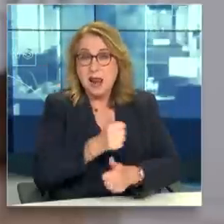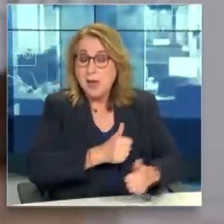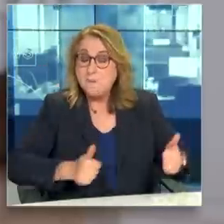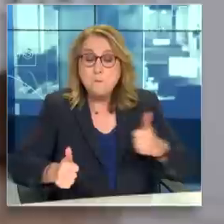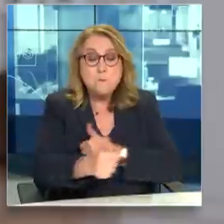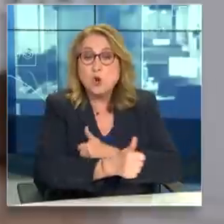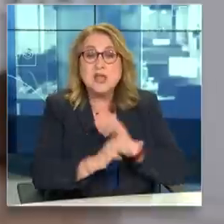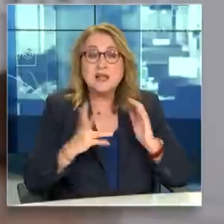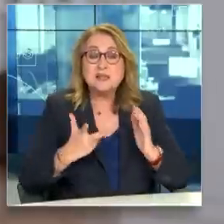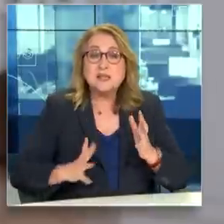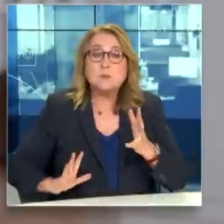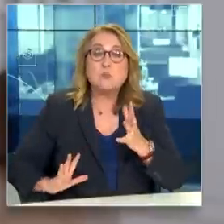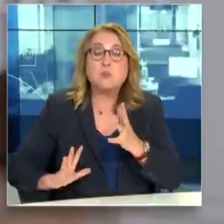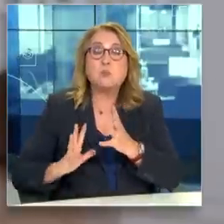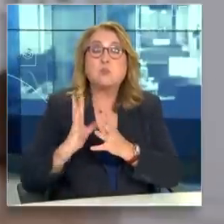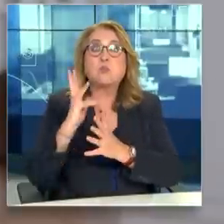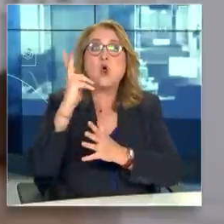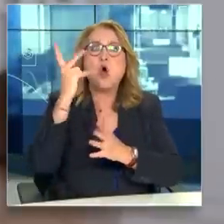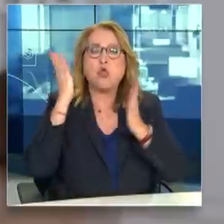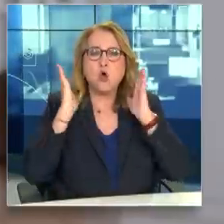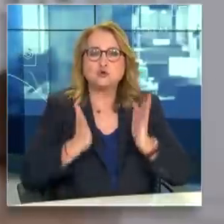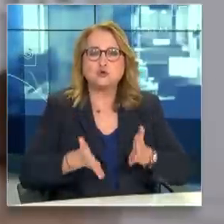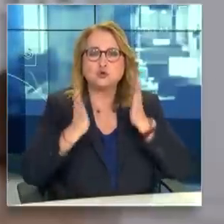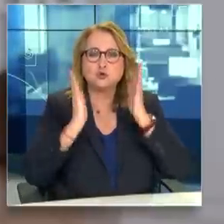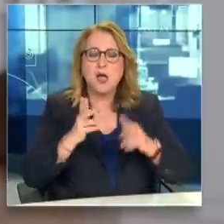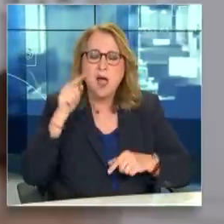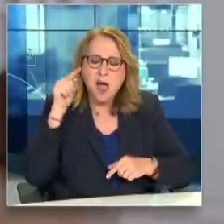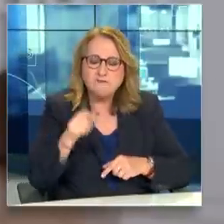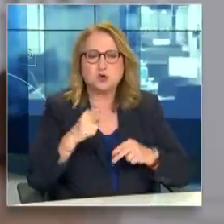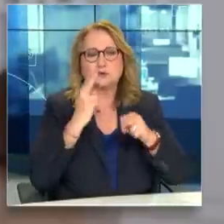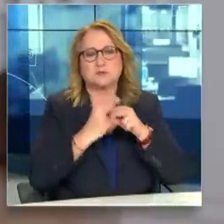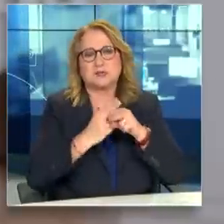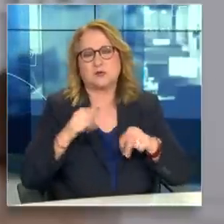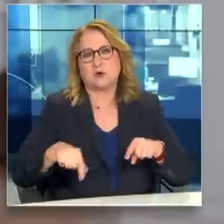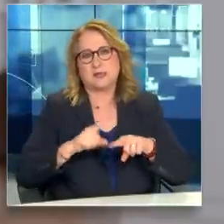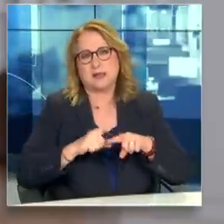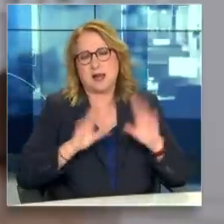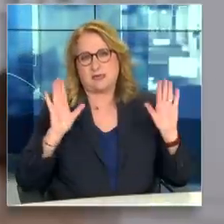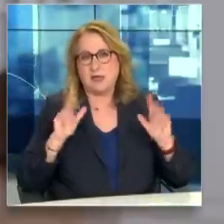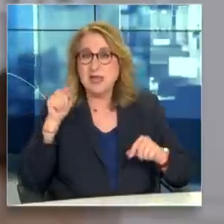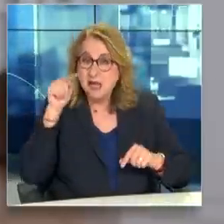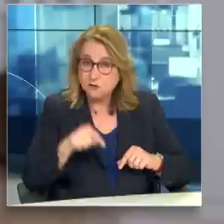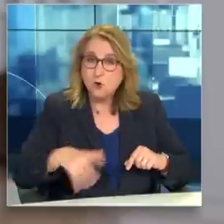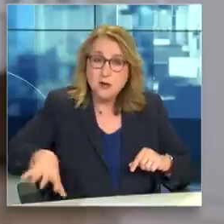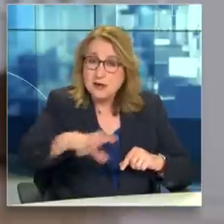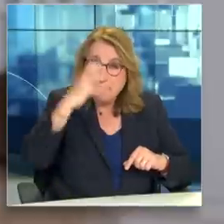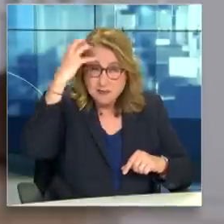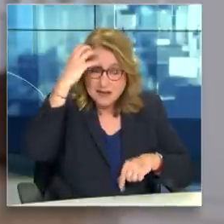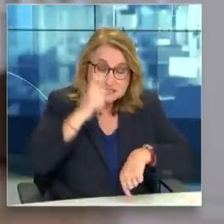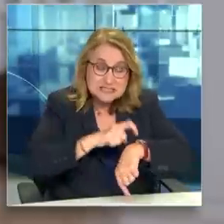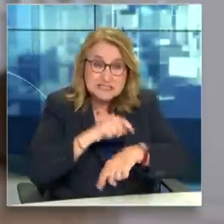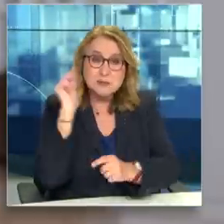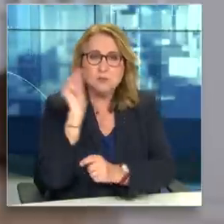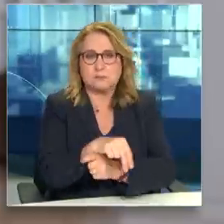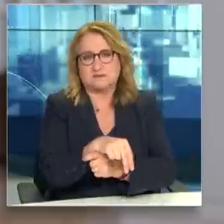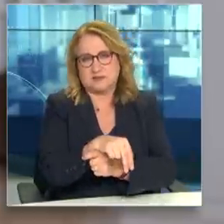δρόμος για την πατρίδα, άρα και καθοριστικό κριτήριο για την ψήφωμα σ' αύρα. Συμπολίτες μου, μοιράζομαι μαζί